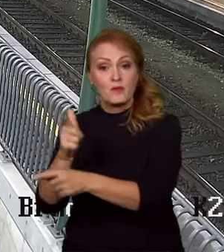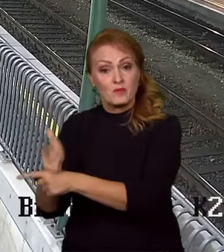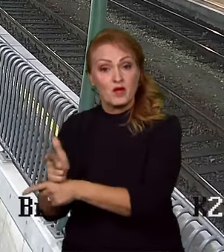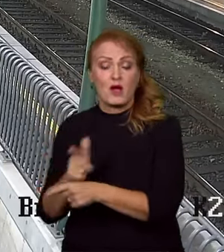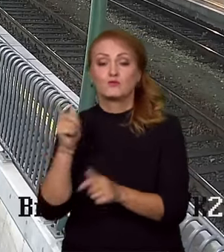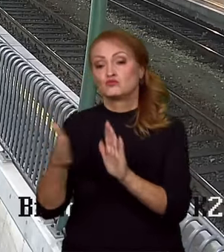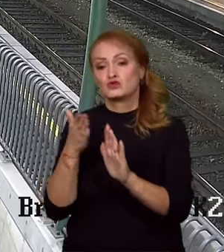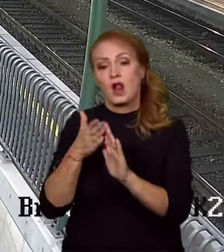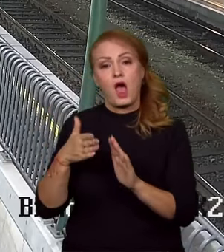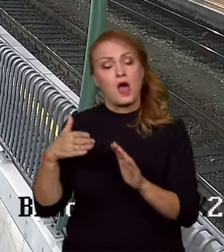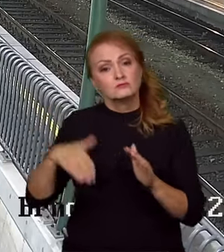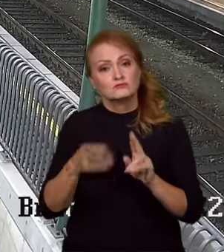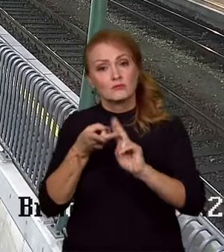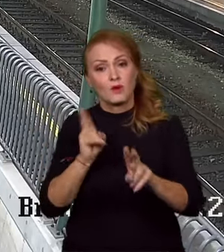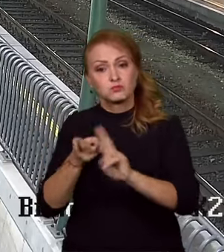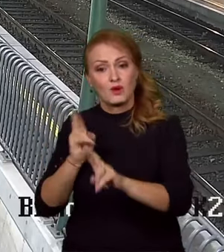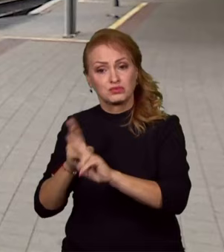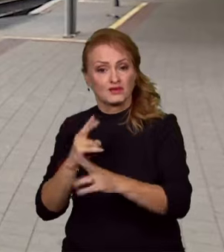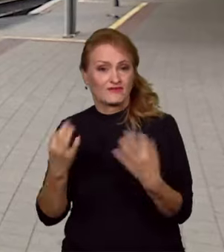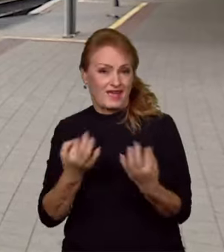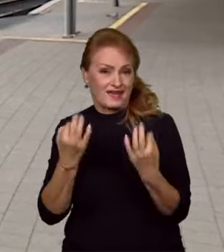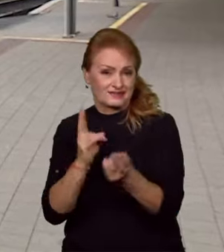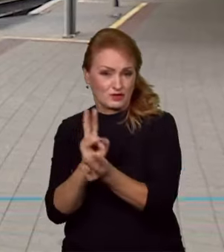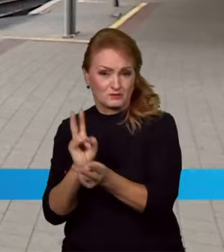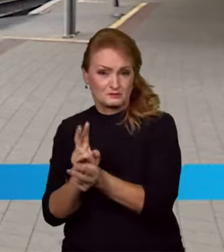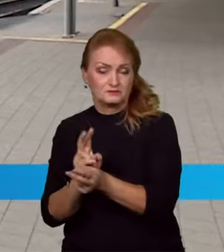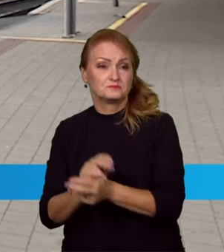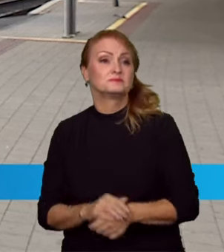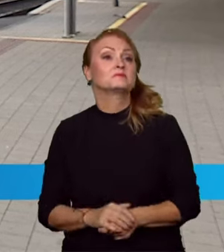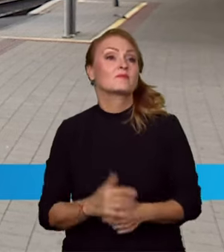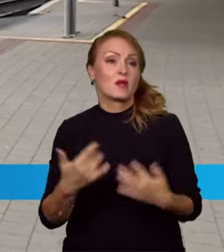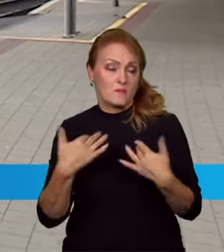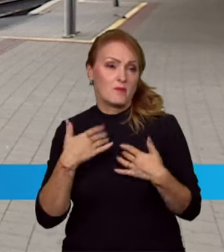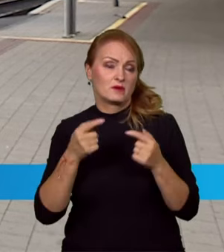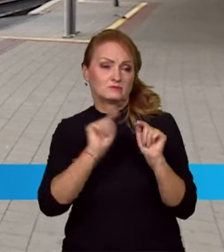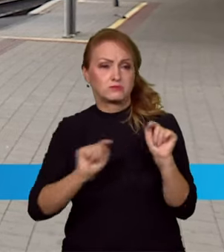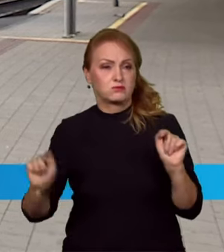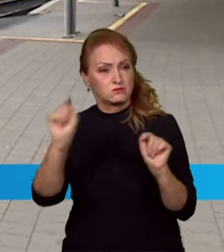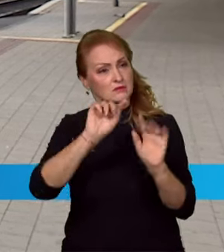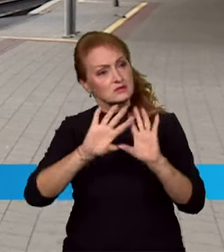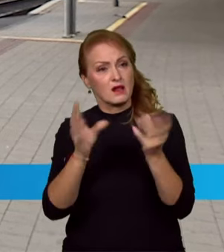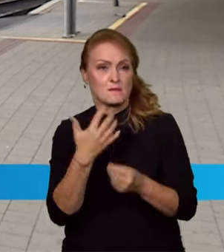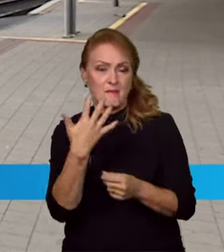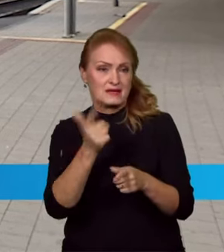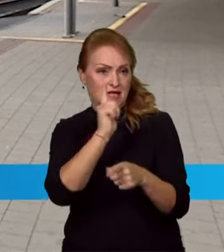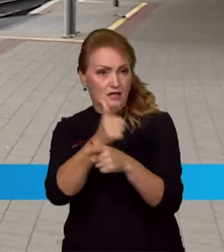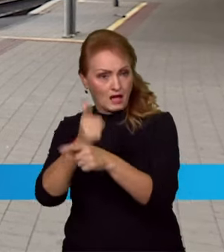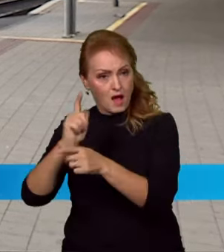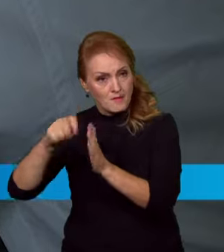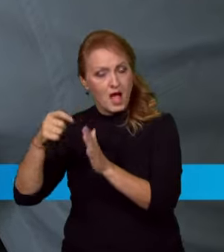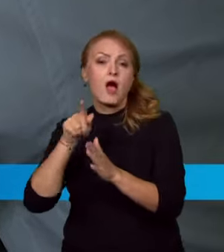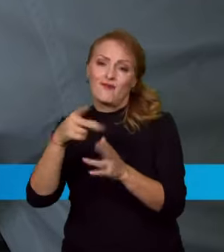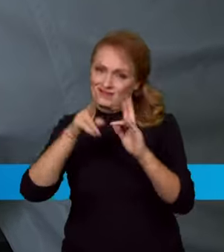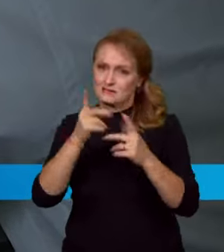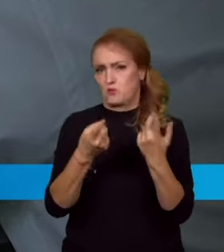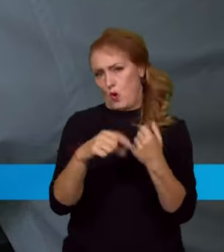kapesních krádeží. Zde máme přibližně 50 kamer, přičemž část z nich slouží primárně pro řízení provozu.